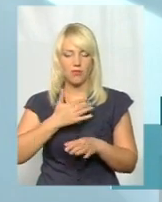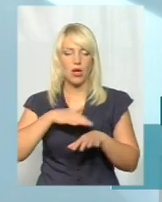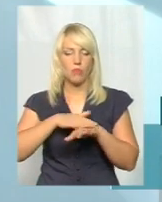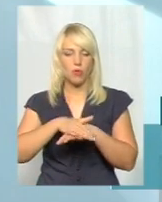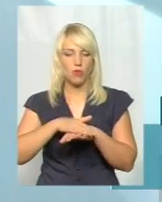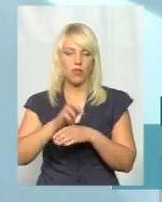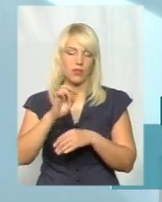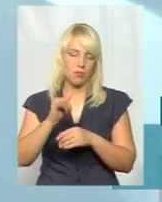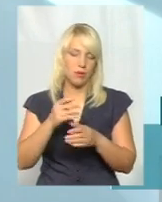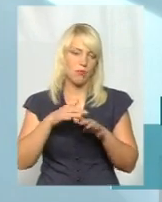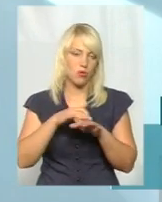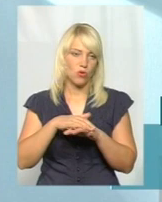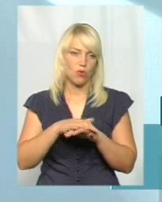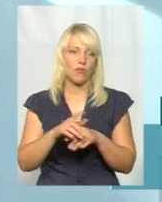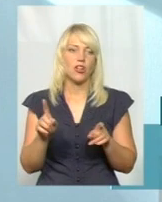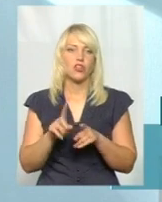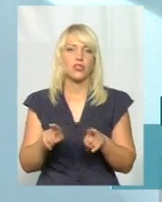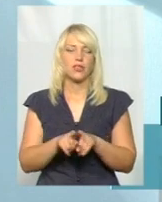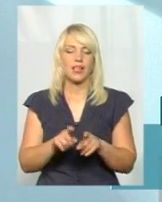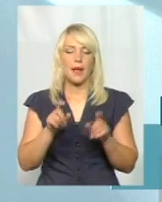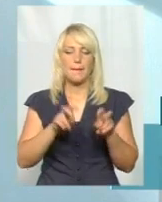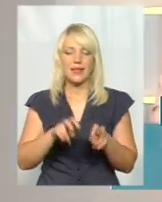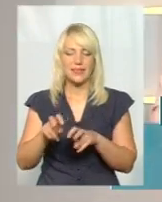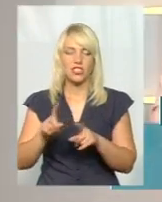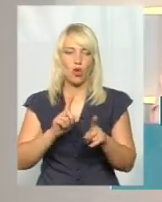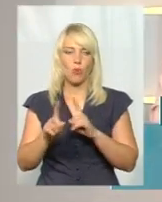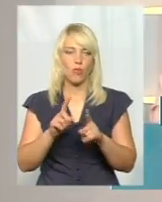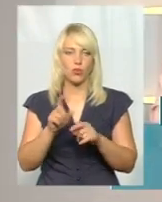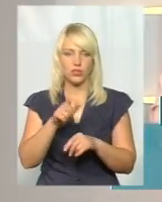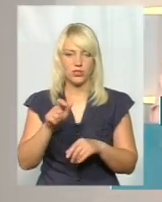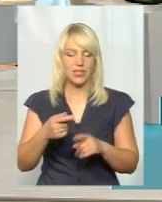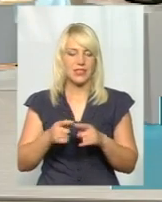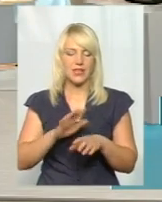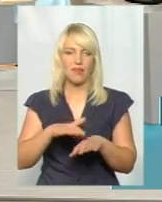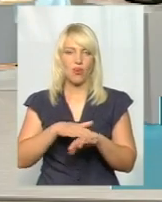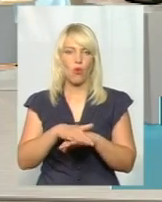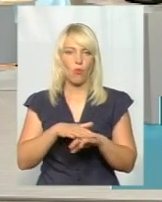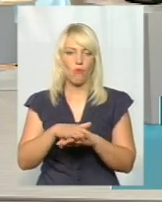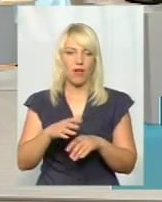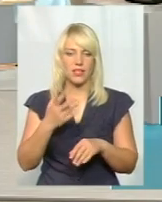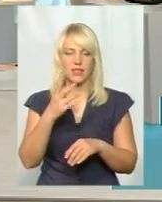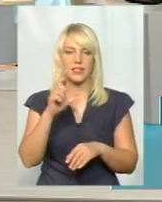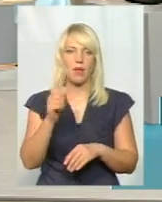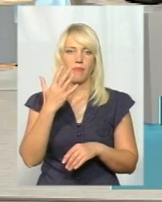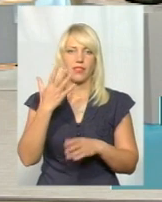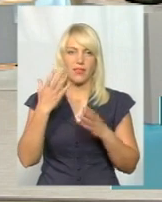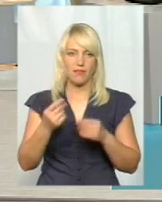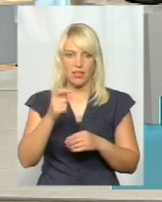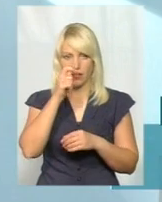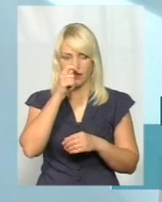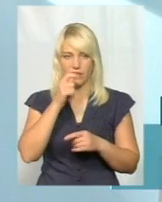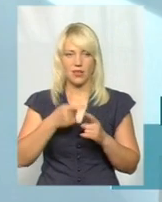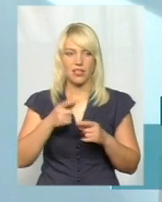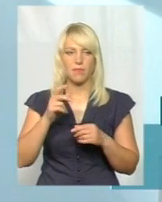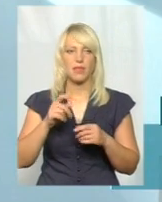зворотня і знав би, що до чого і як. Що таке пасажиропотік? Пасажиропотік – це не обрахування за 5 днів у квітні місці. Ви розумієш, що таке